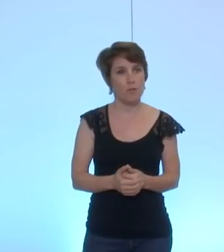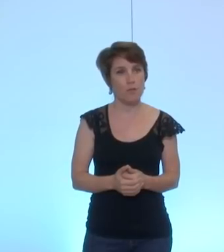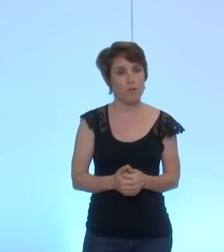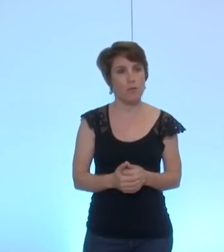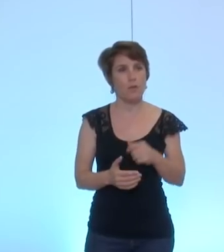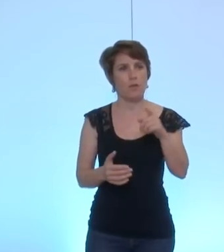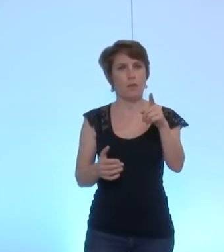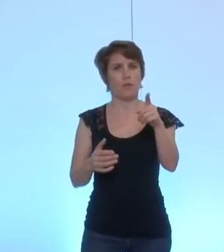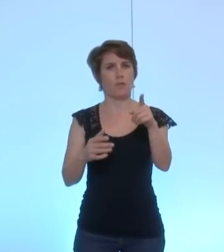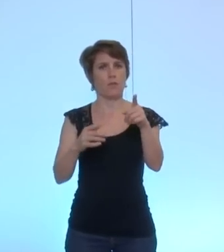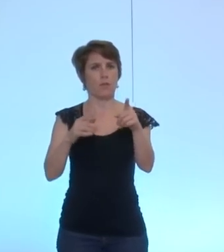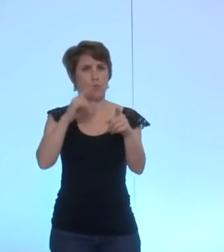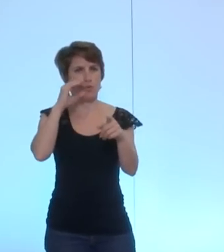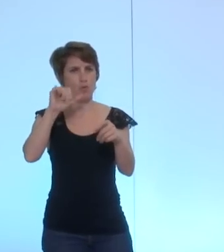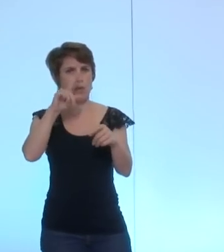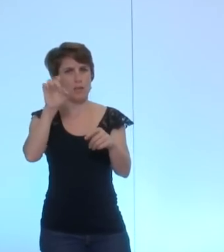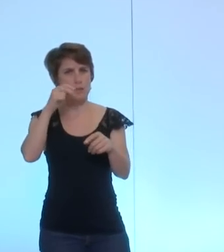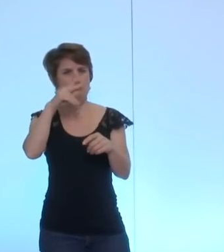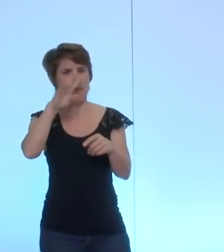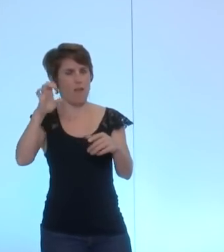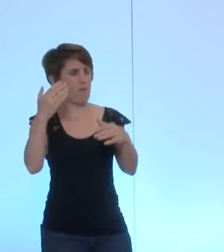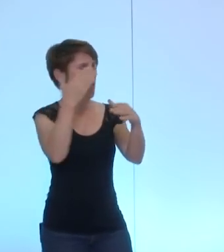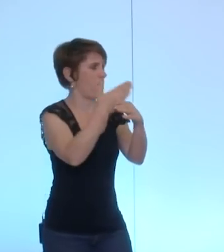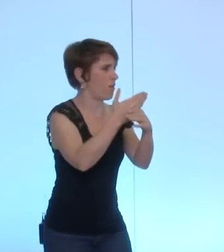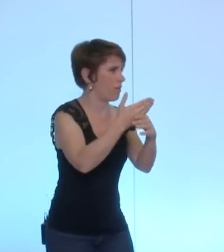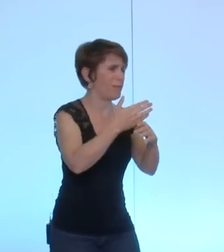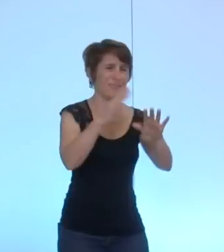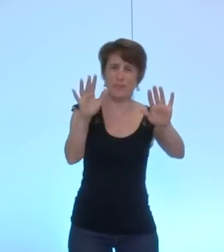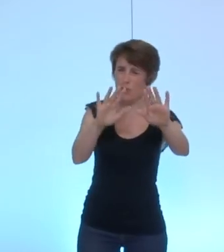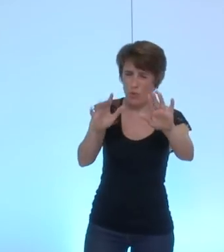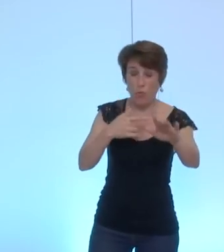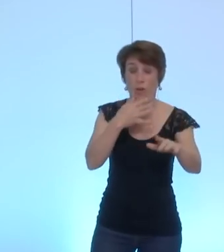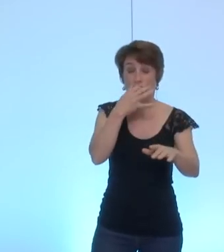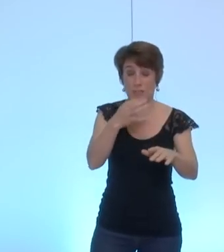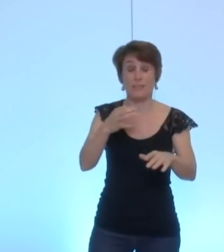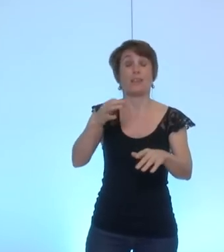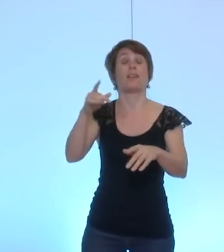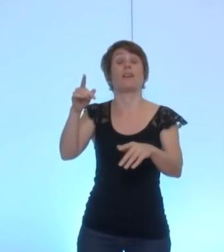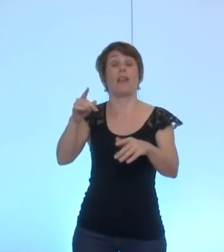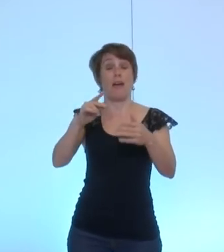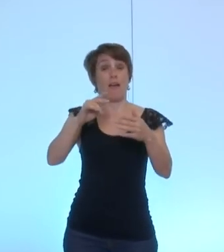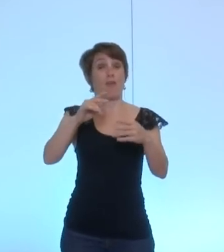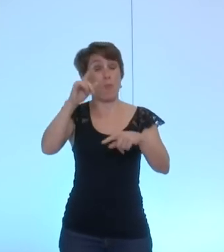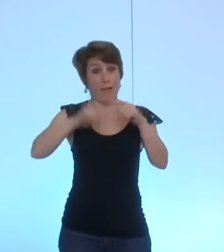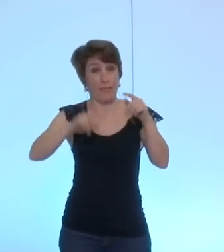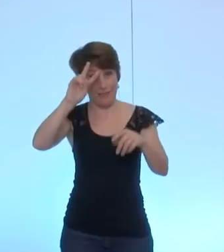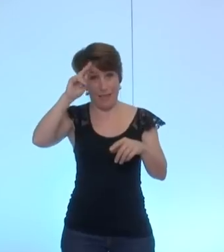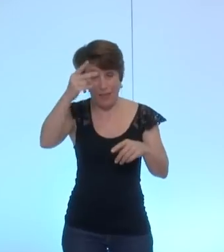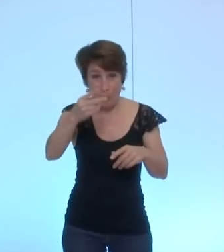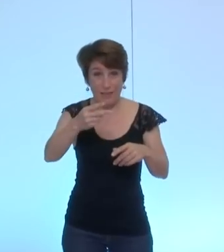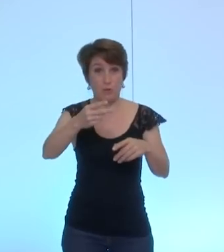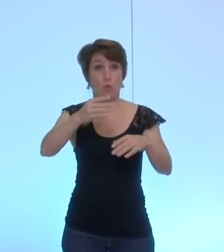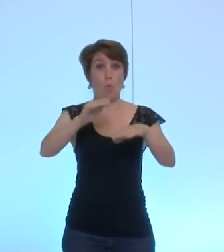non j'ai bien lu le fonds les aides d'urgence provenant de ce fonds ne feront pas l'objet par la ville d'interprétation politique ou